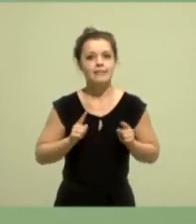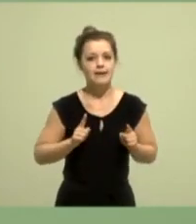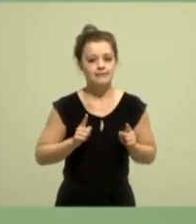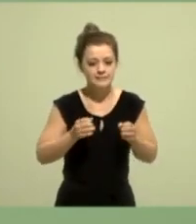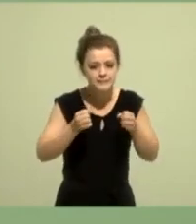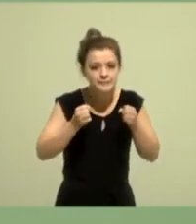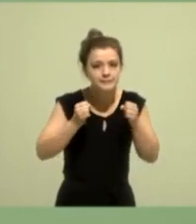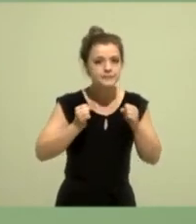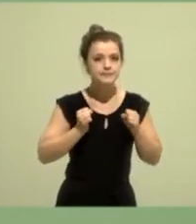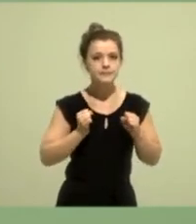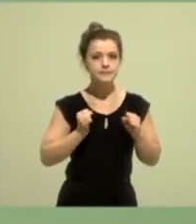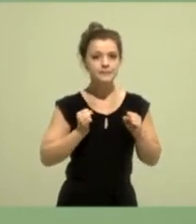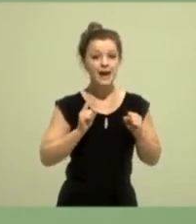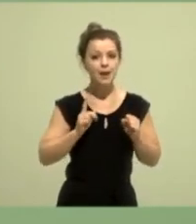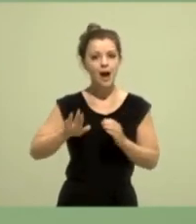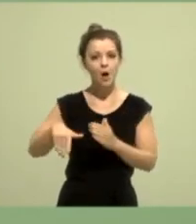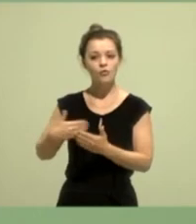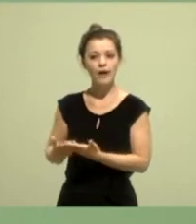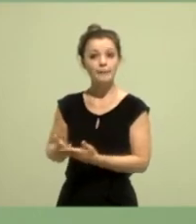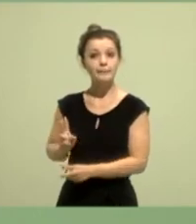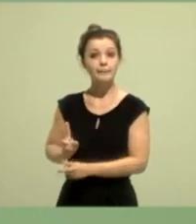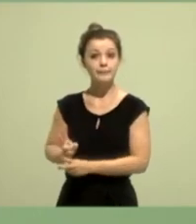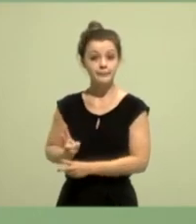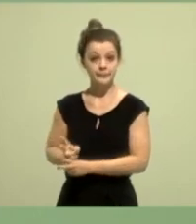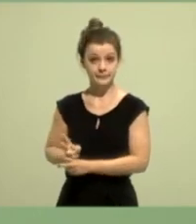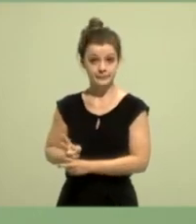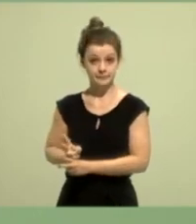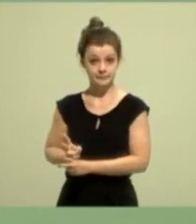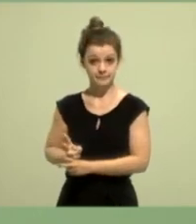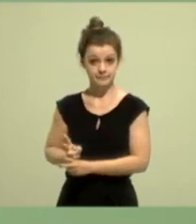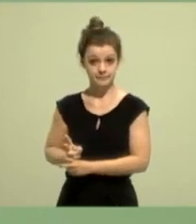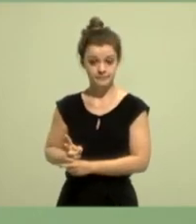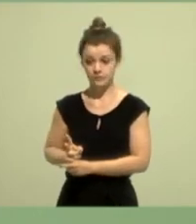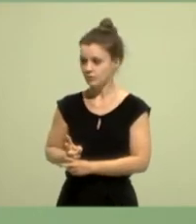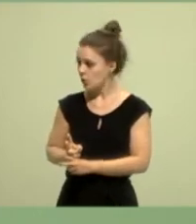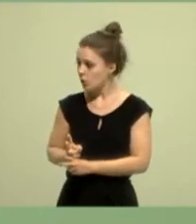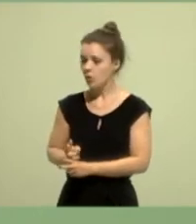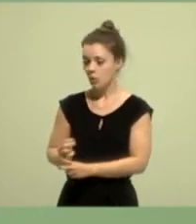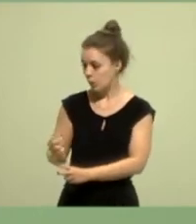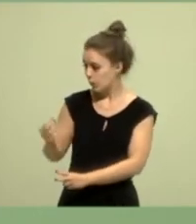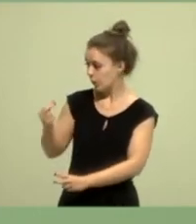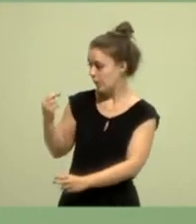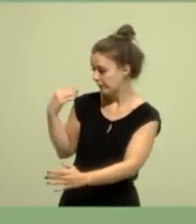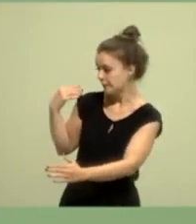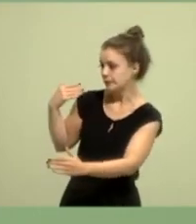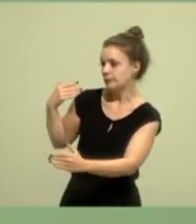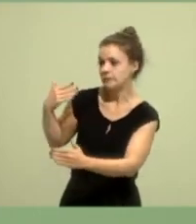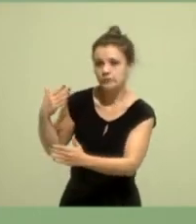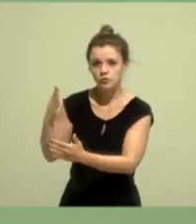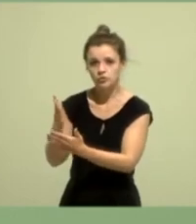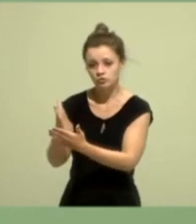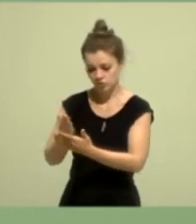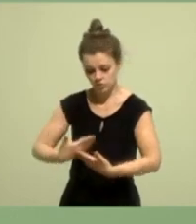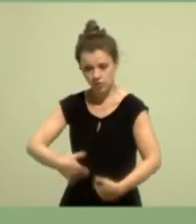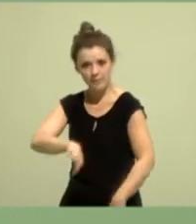nicht unsere Aufgabe. Nicht unsere große historische grüne Aufgabe. Und wie